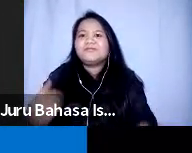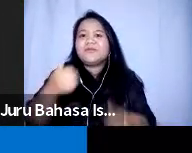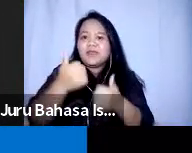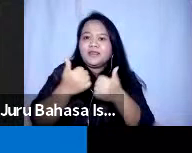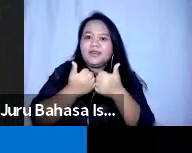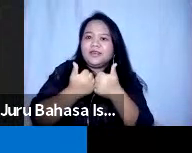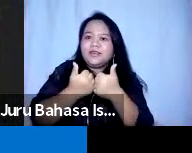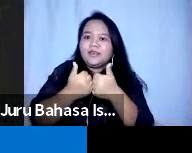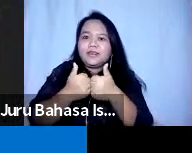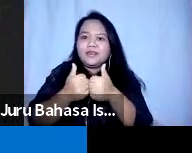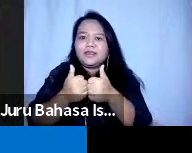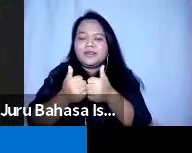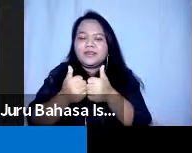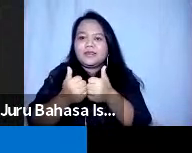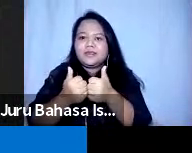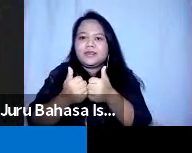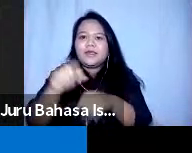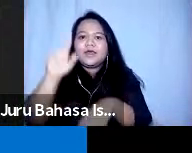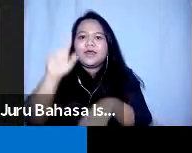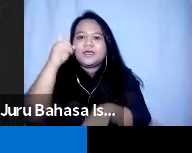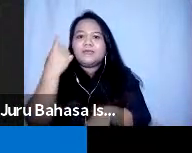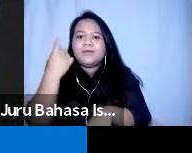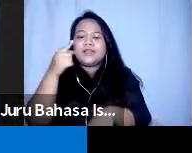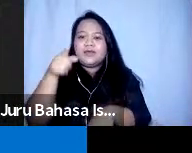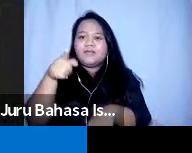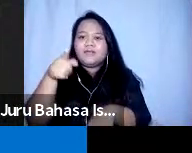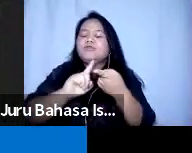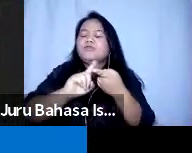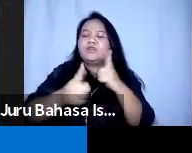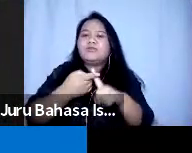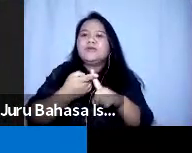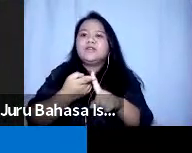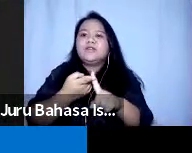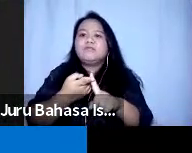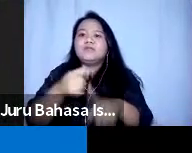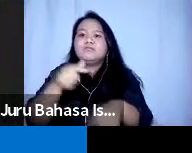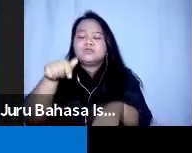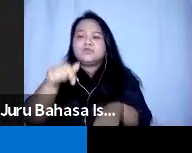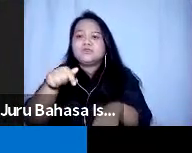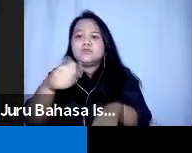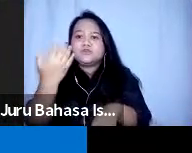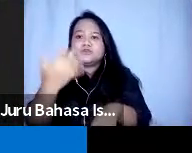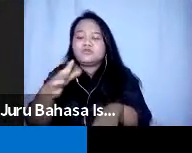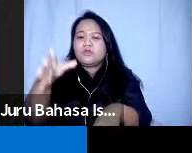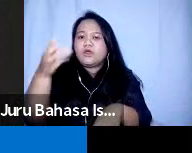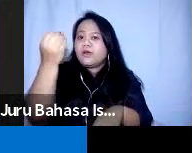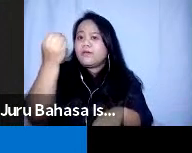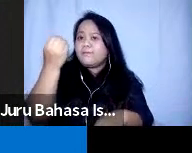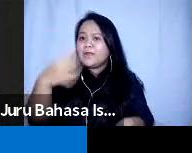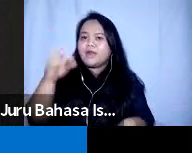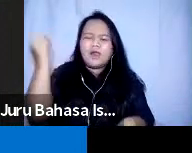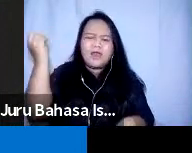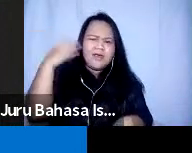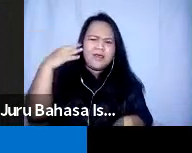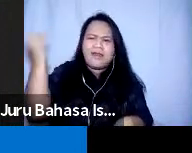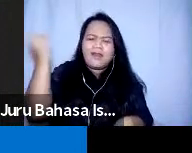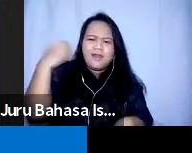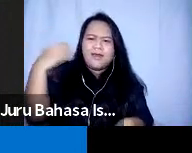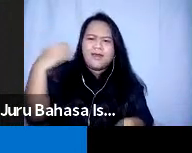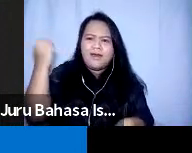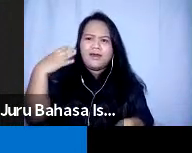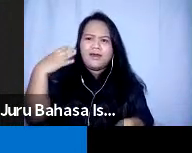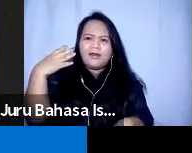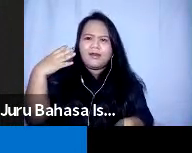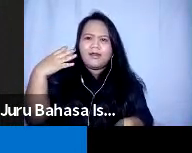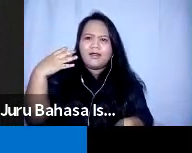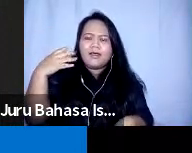yang pertama teman-teman disini mungkin sudah pernah mendengar sudah seringkali mendengar